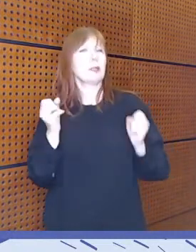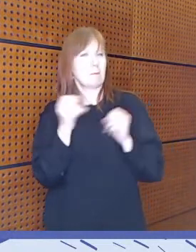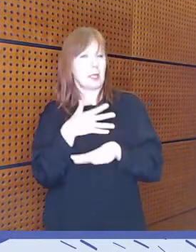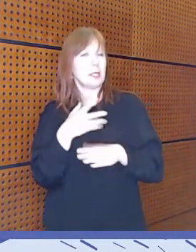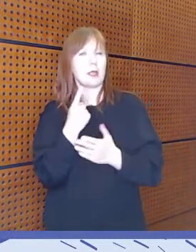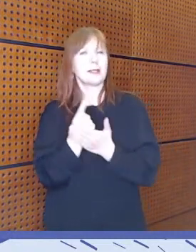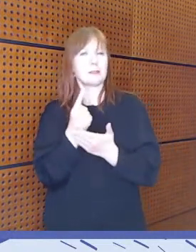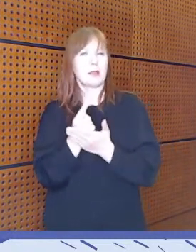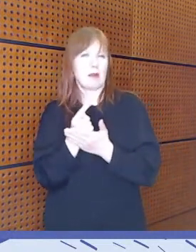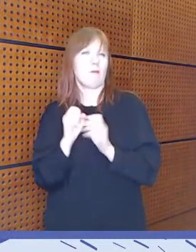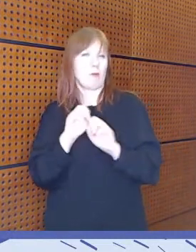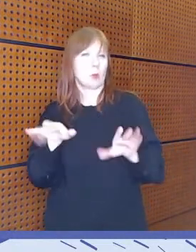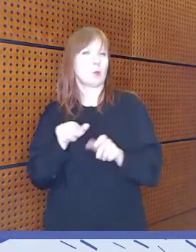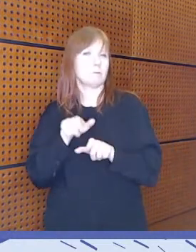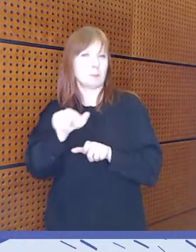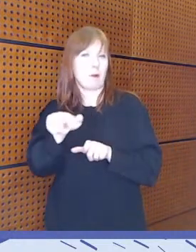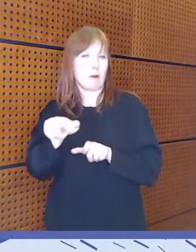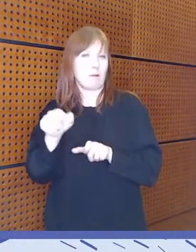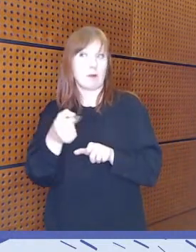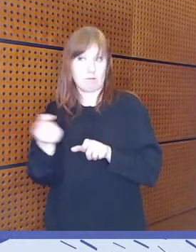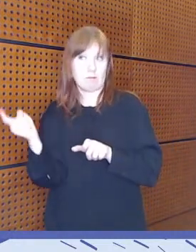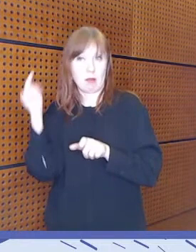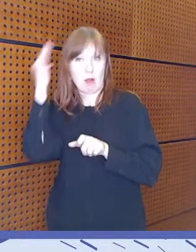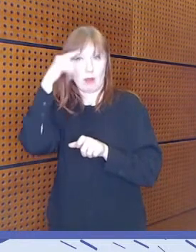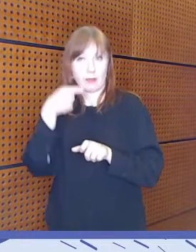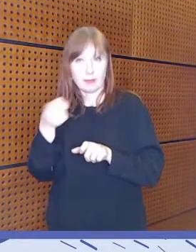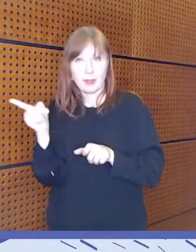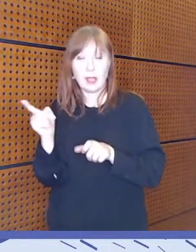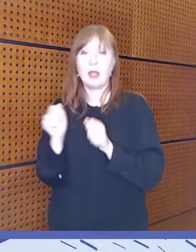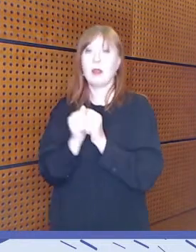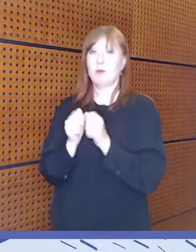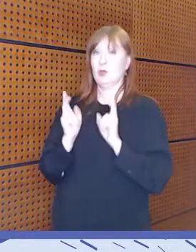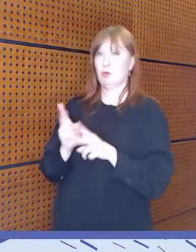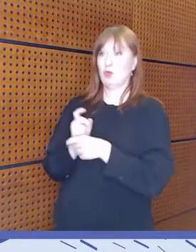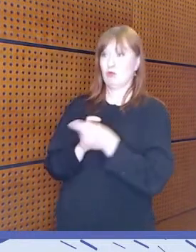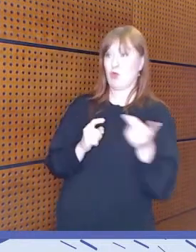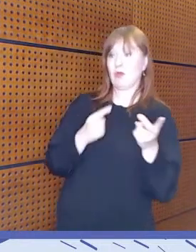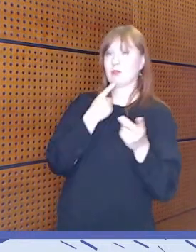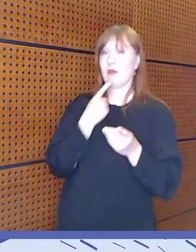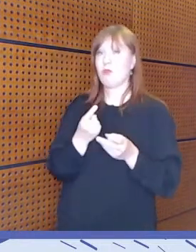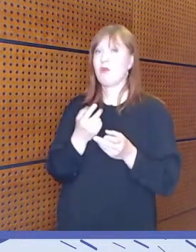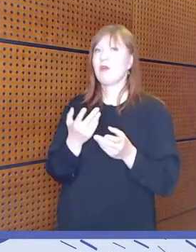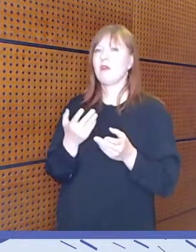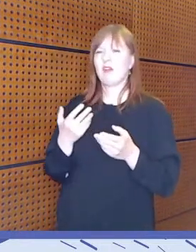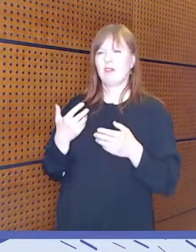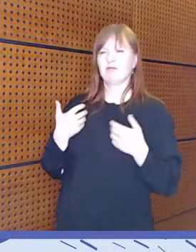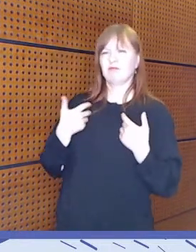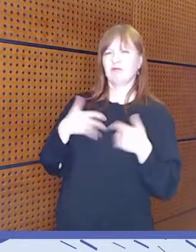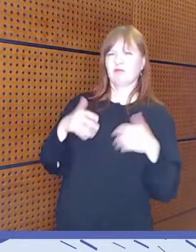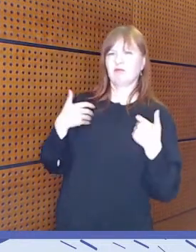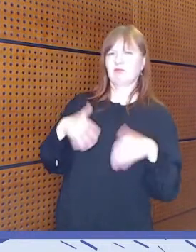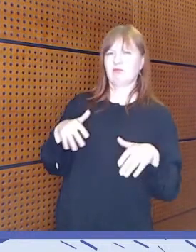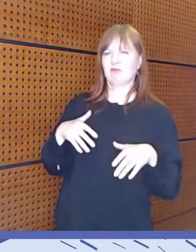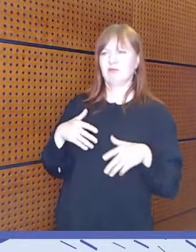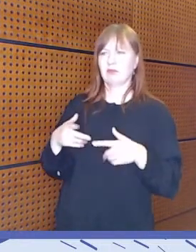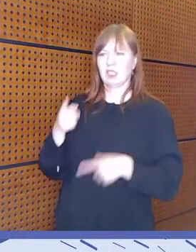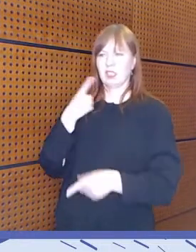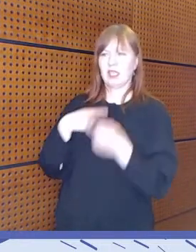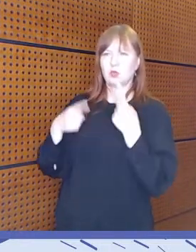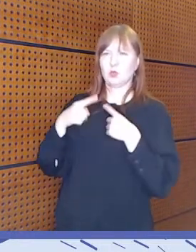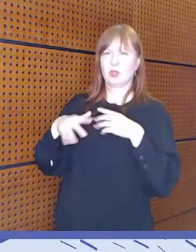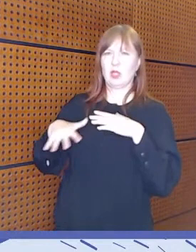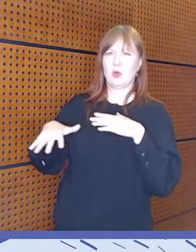vaikuttamisen kanavana. Mutta toisaalta todella moni sanoi, että he eivät halua osallistua keskustelun